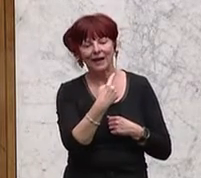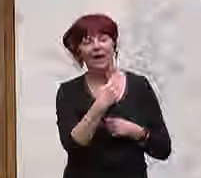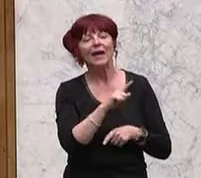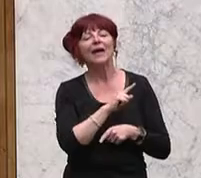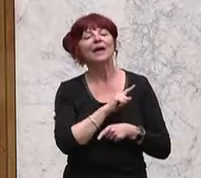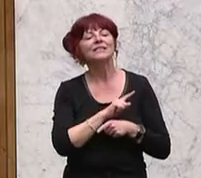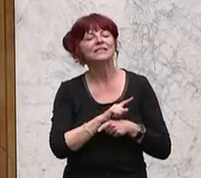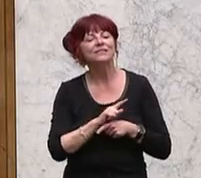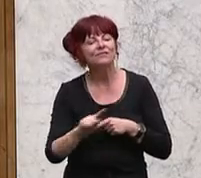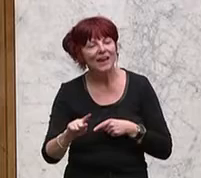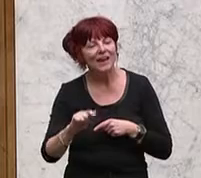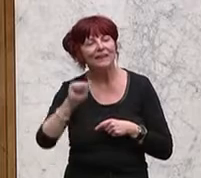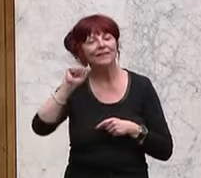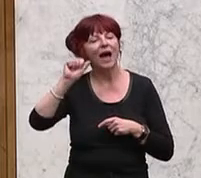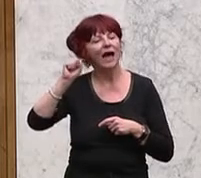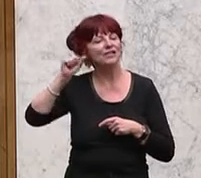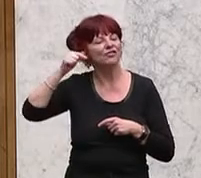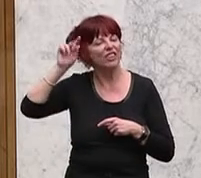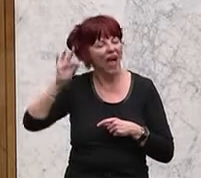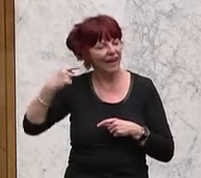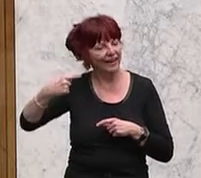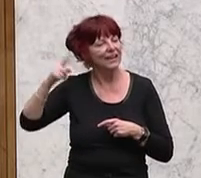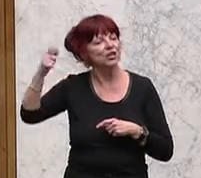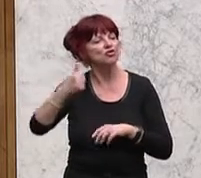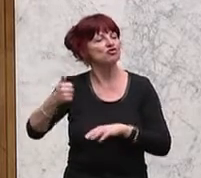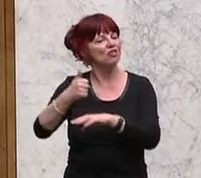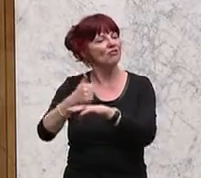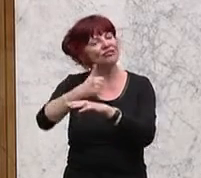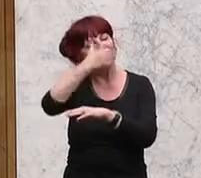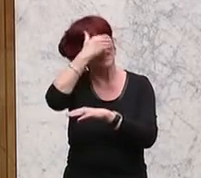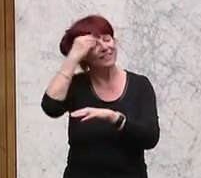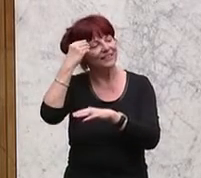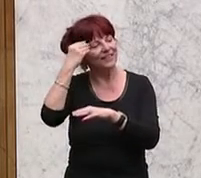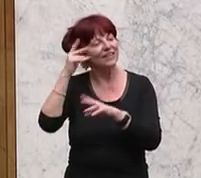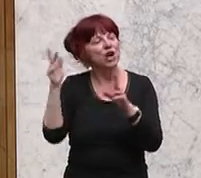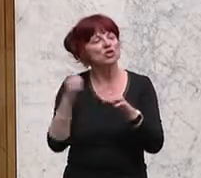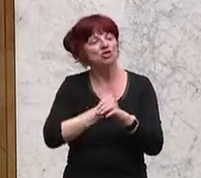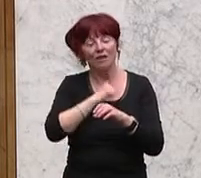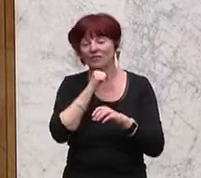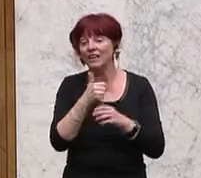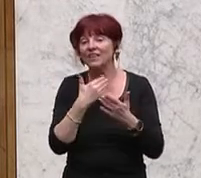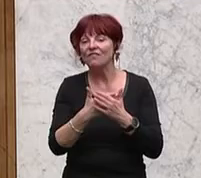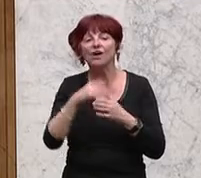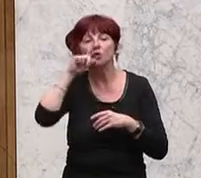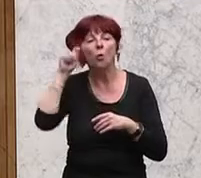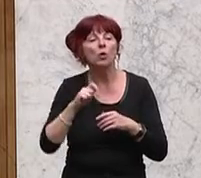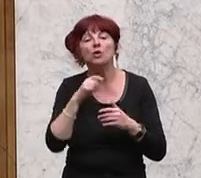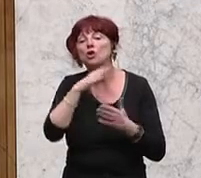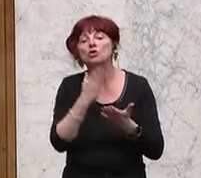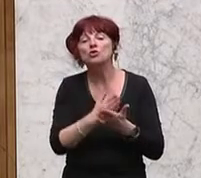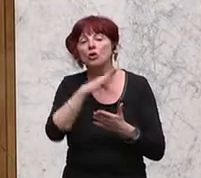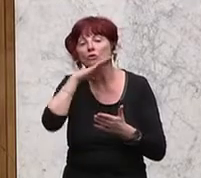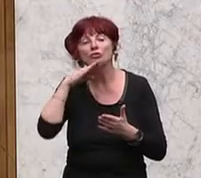Weitblick der ASPINAG-Führung, die nicht in der Lage ist, etwas zu machen, was die Ungarn vor Jahren schon zusammengebracht haben.